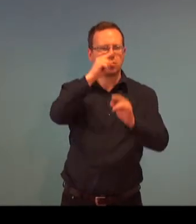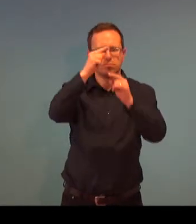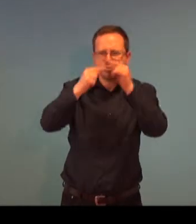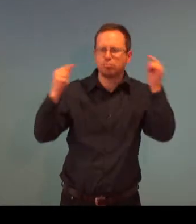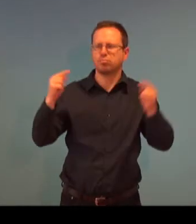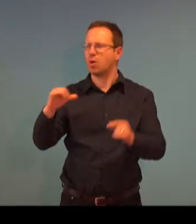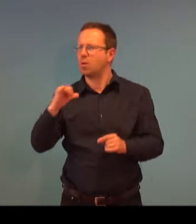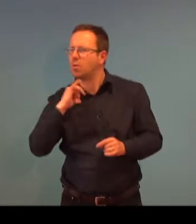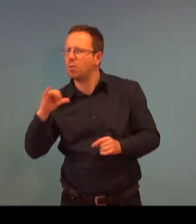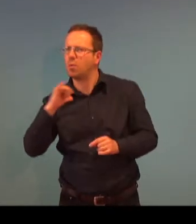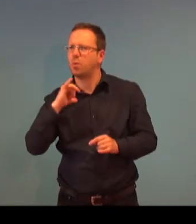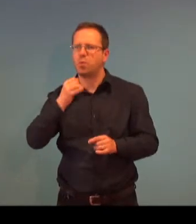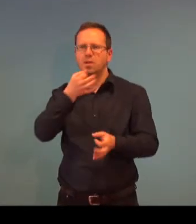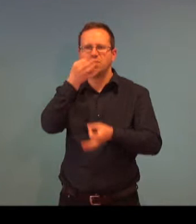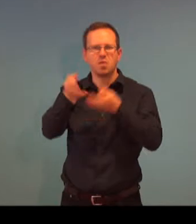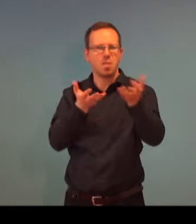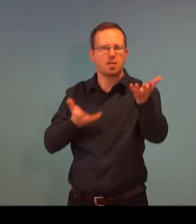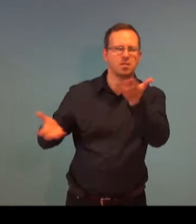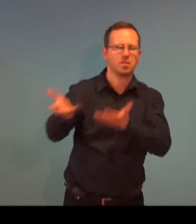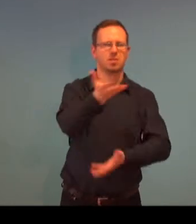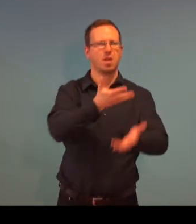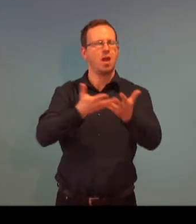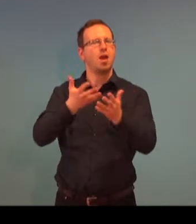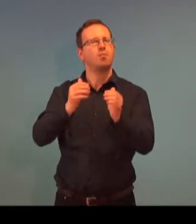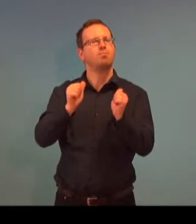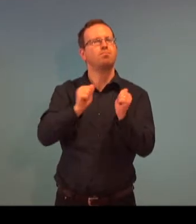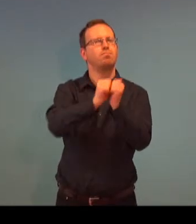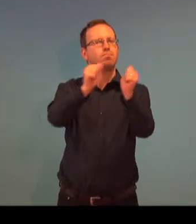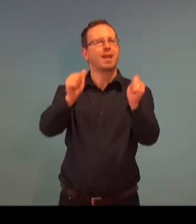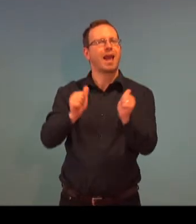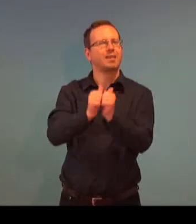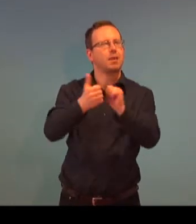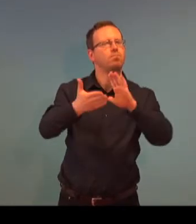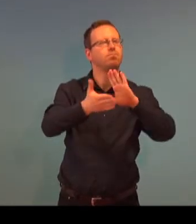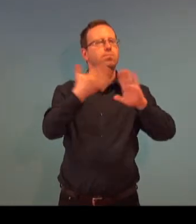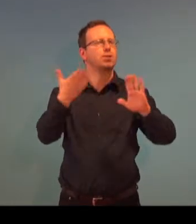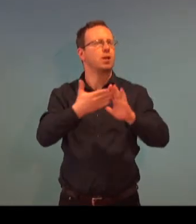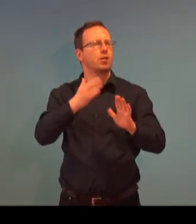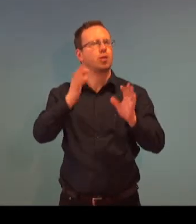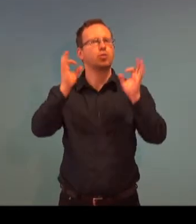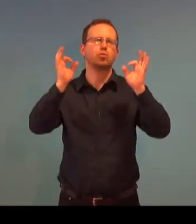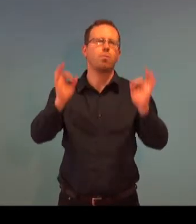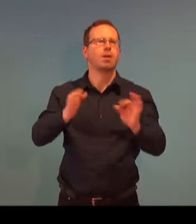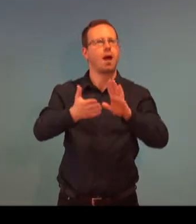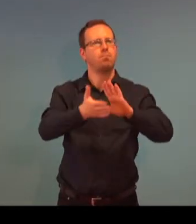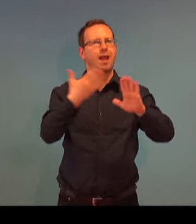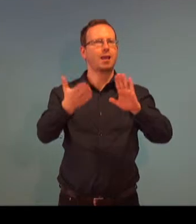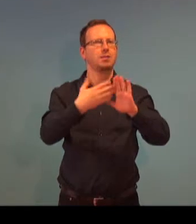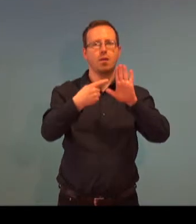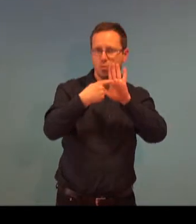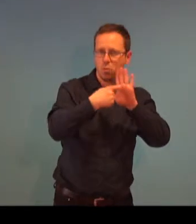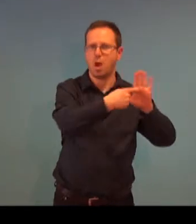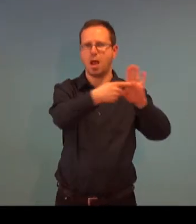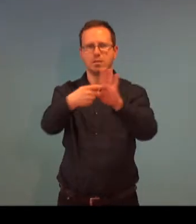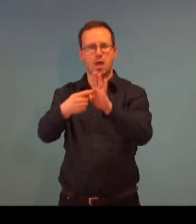potkávají velmi dobré náměty a sdílejí se užitečné věci, informace a příklady dobré